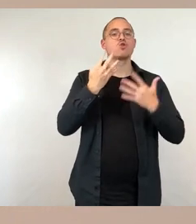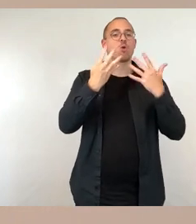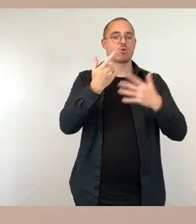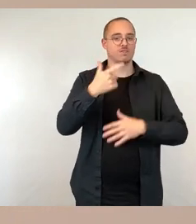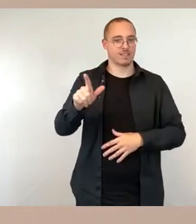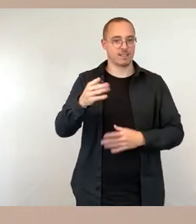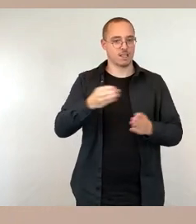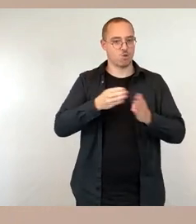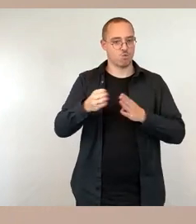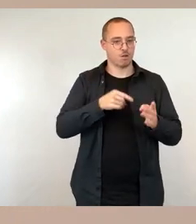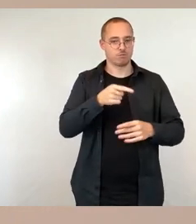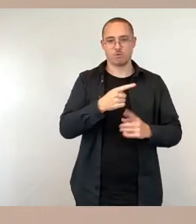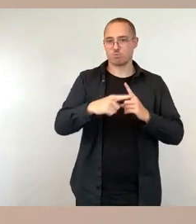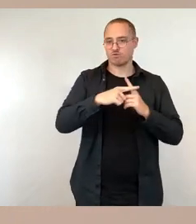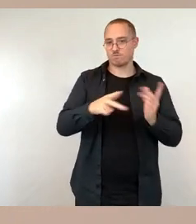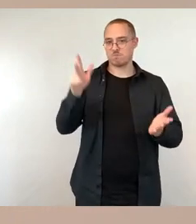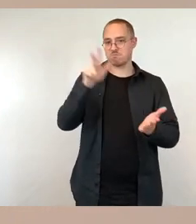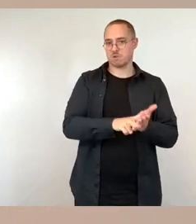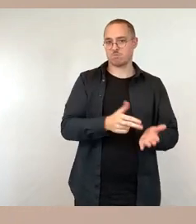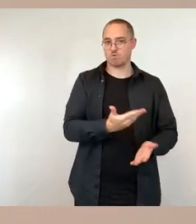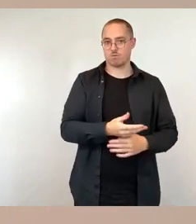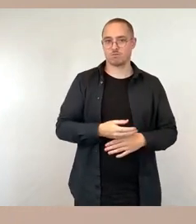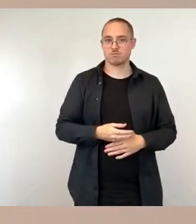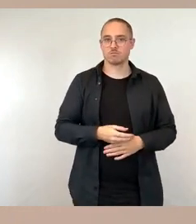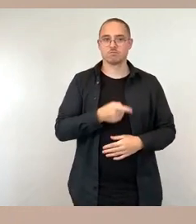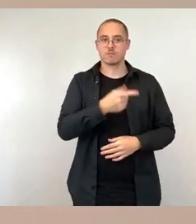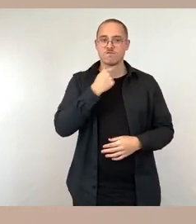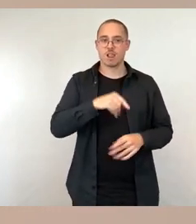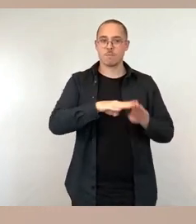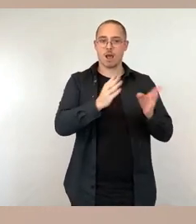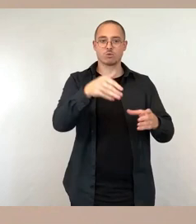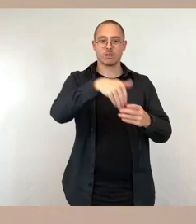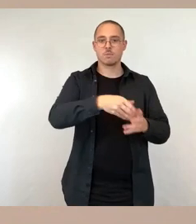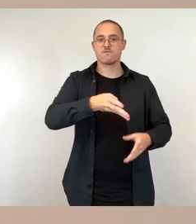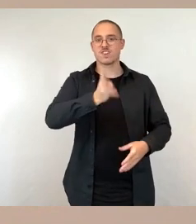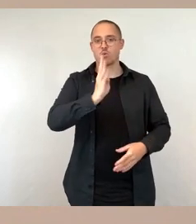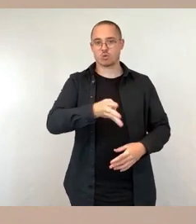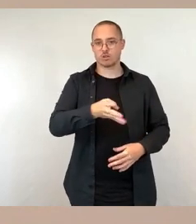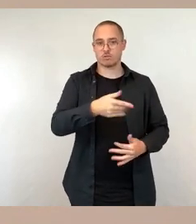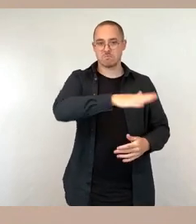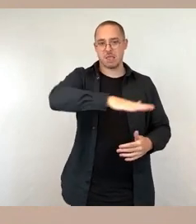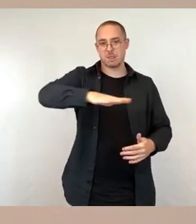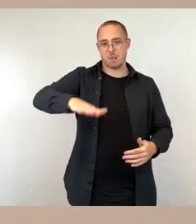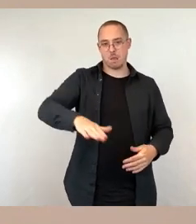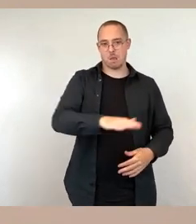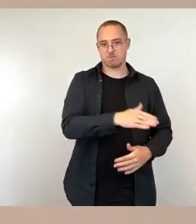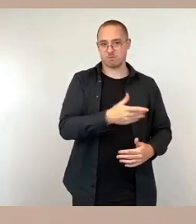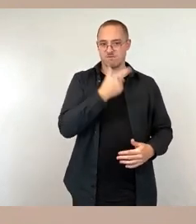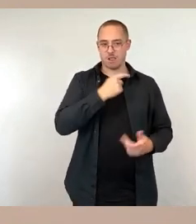ein Parkhaus mit etwa 400 Stellplätzen zu errichten. Ich kann Ihnen jetzt aber nicht im Detail sagen, wie